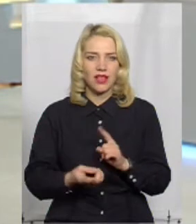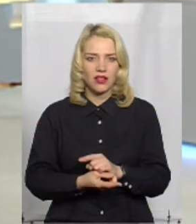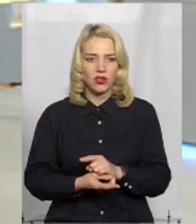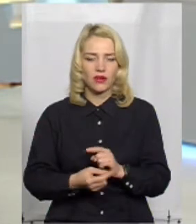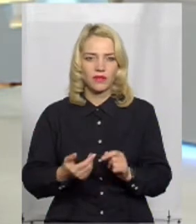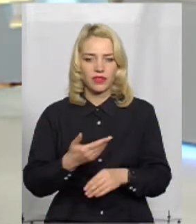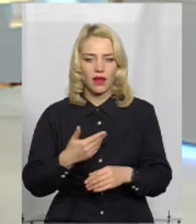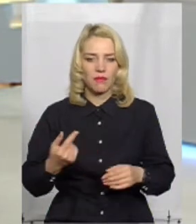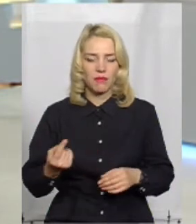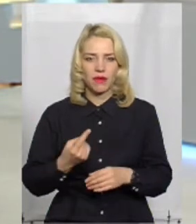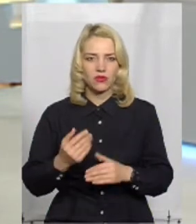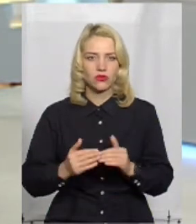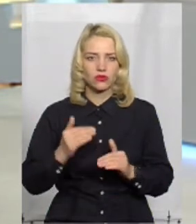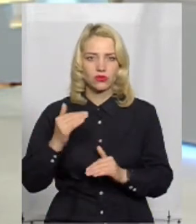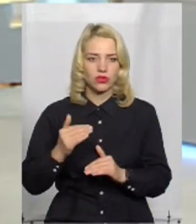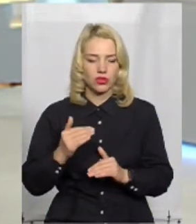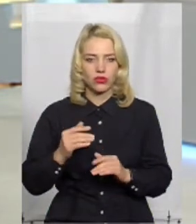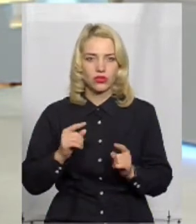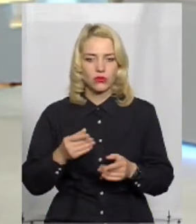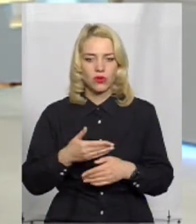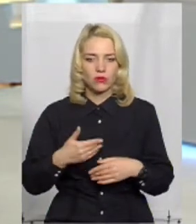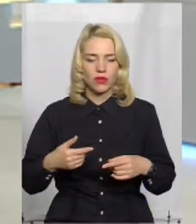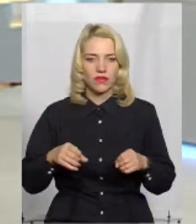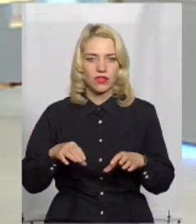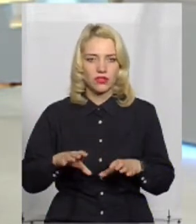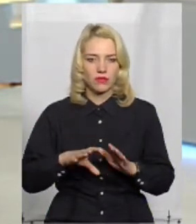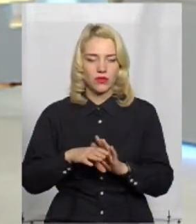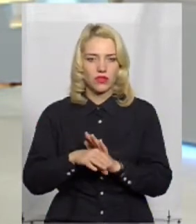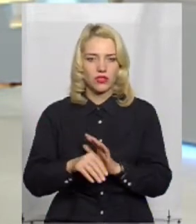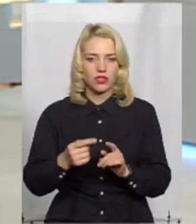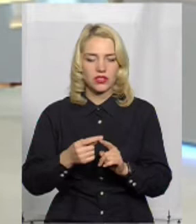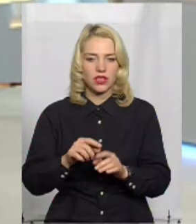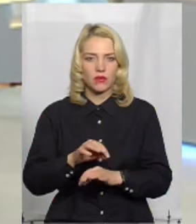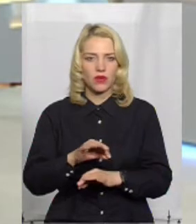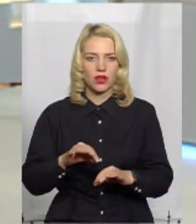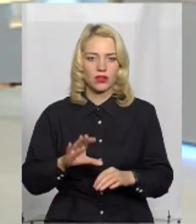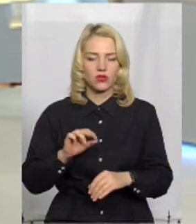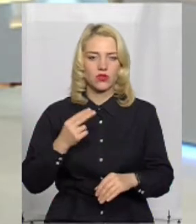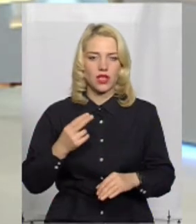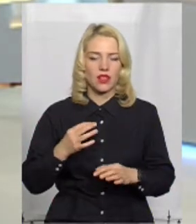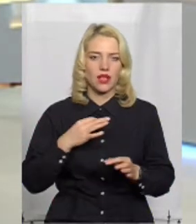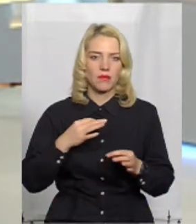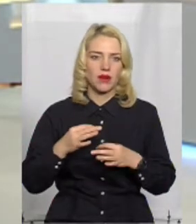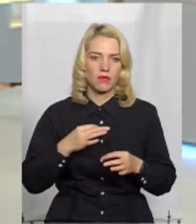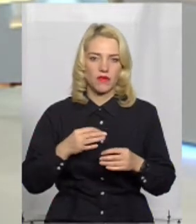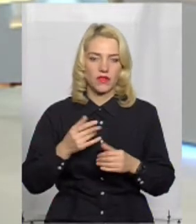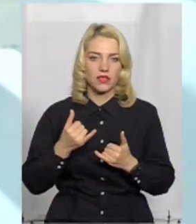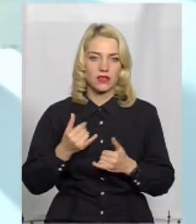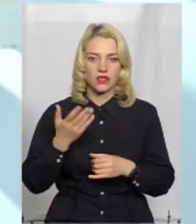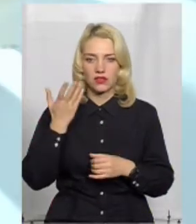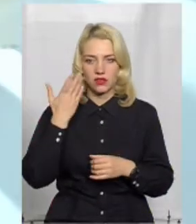першою сходинкою, першим чаблем, чому ми саме вирішили впроваджувати цей проєкт соціальних перемовників. І навіть зараз, коли вже